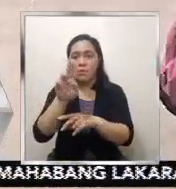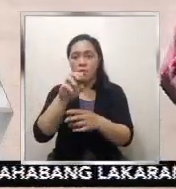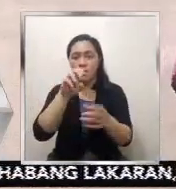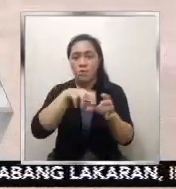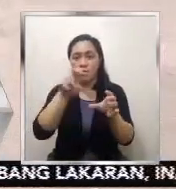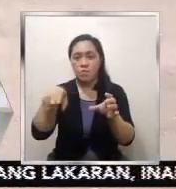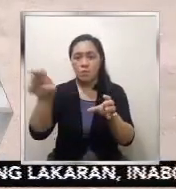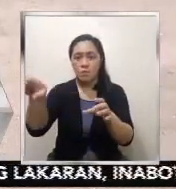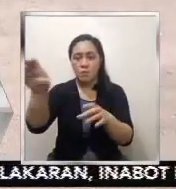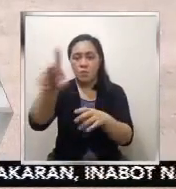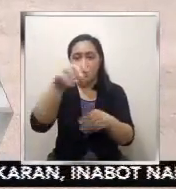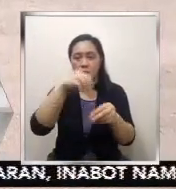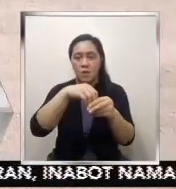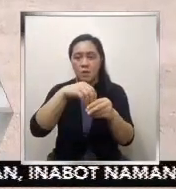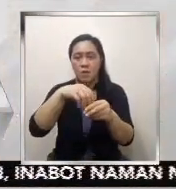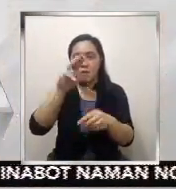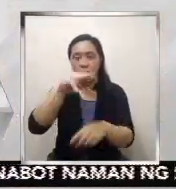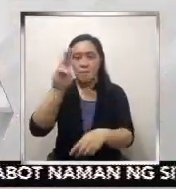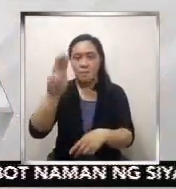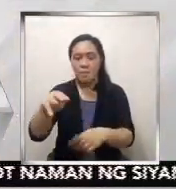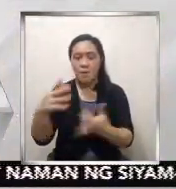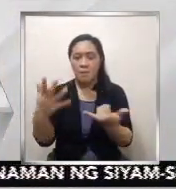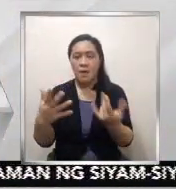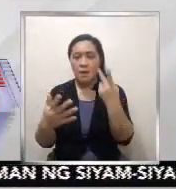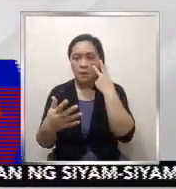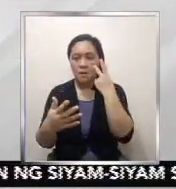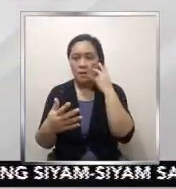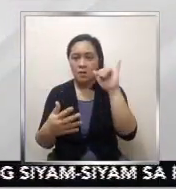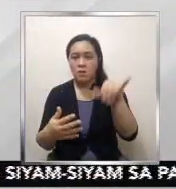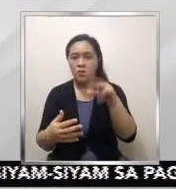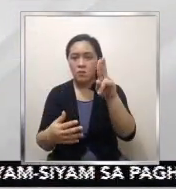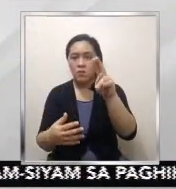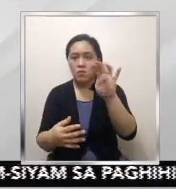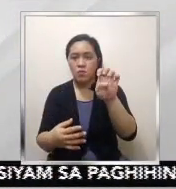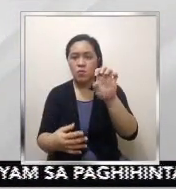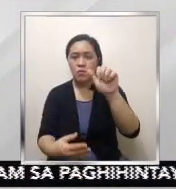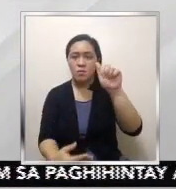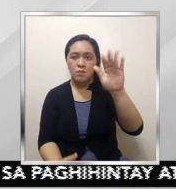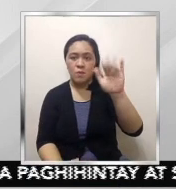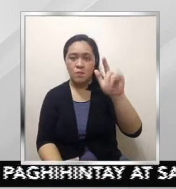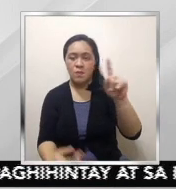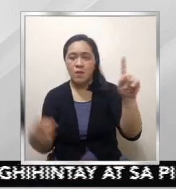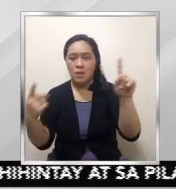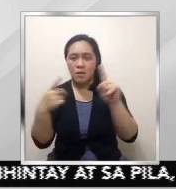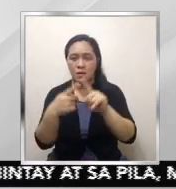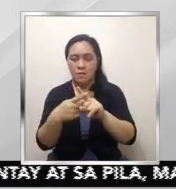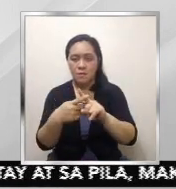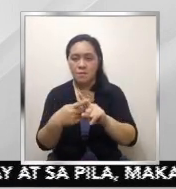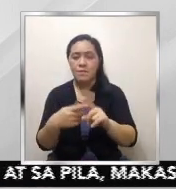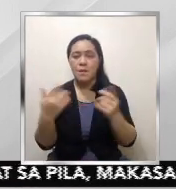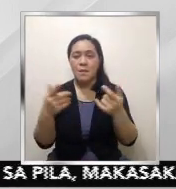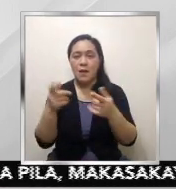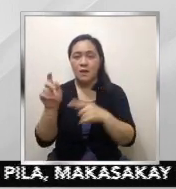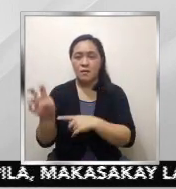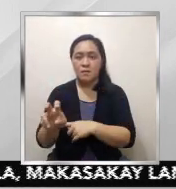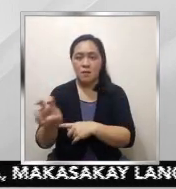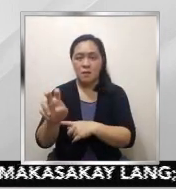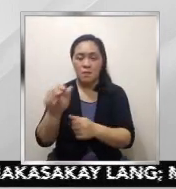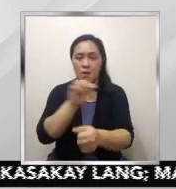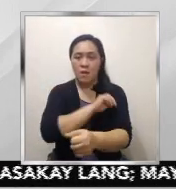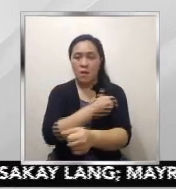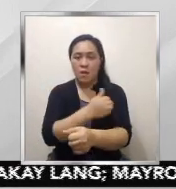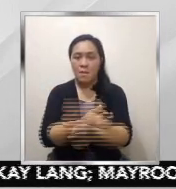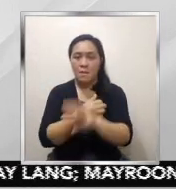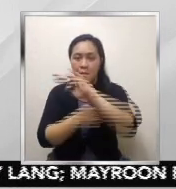Magtatagal hanggang June 15 ng GCQ. Hindi niyo na po kinakailangan ng travel authority kung kayo nasa Metro Manila at